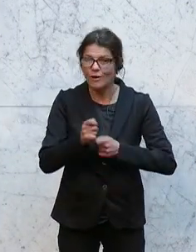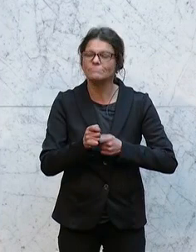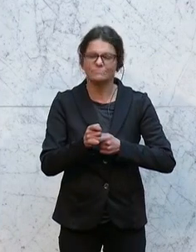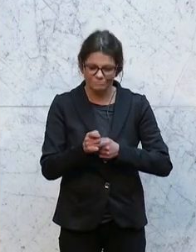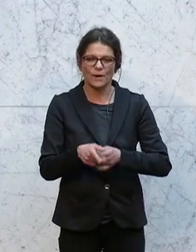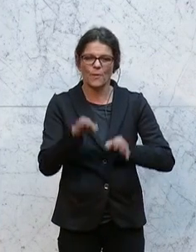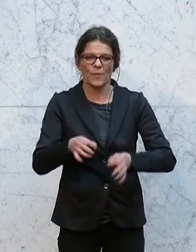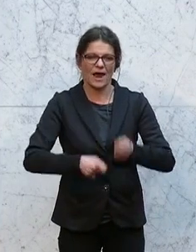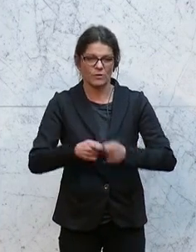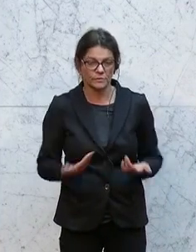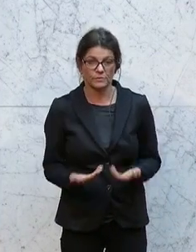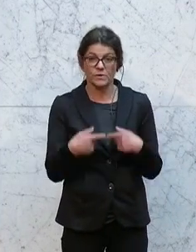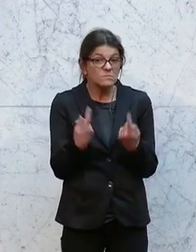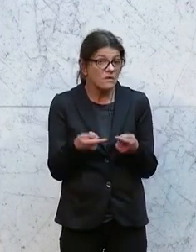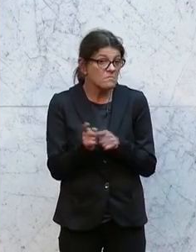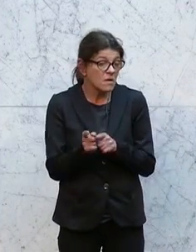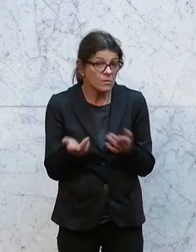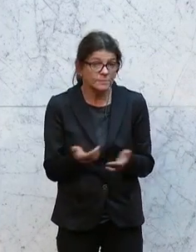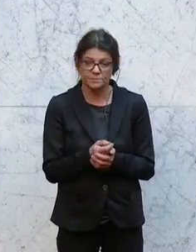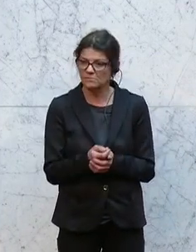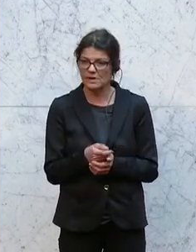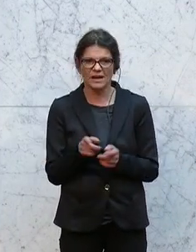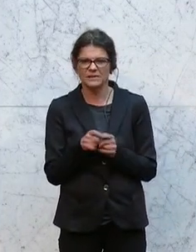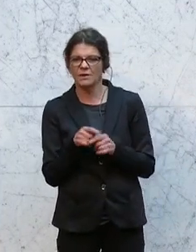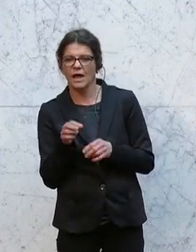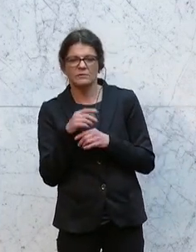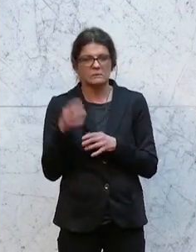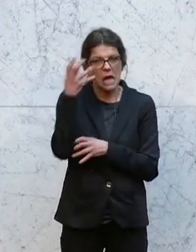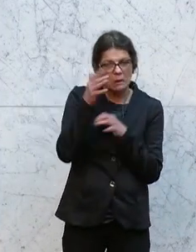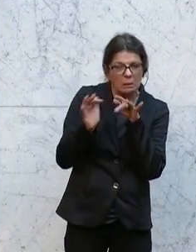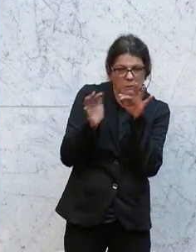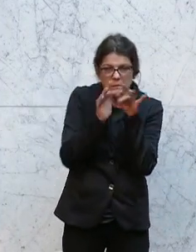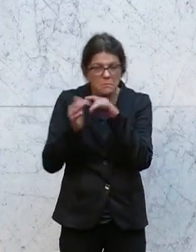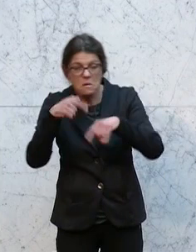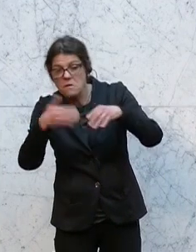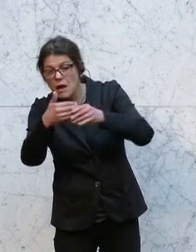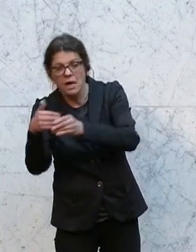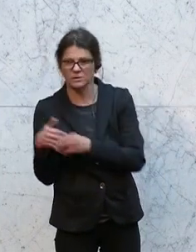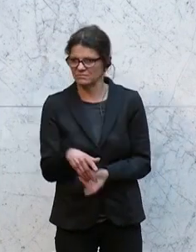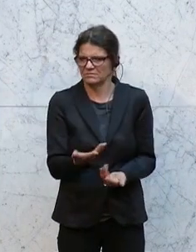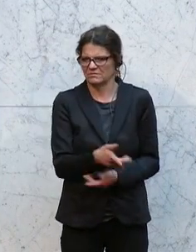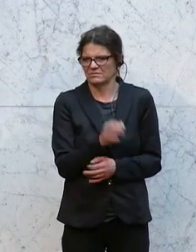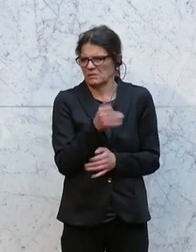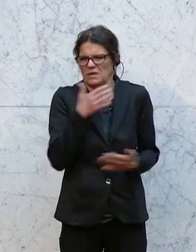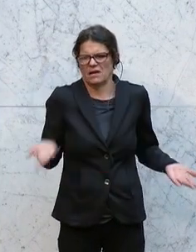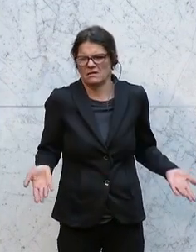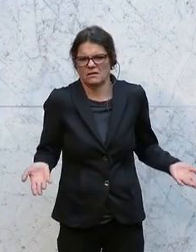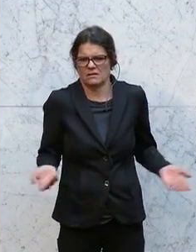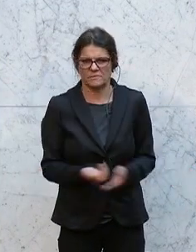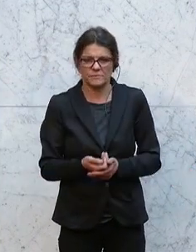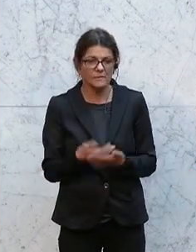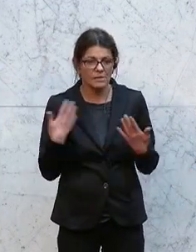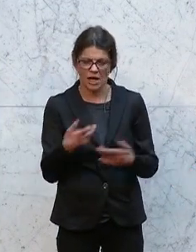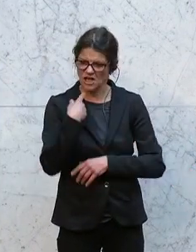einkaufen. Und natürlich werden damit die Verschwörungstheorien der FPÖ Lügen gestraft, die behaupten, dass hier